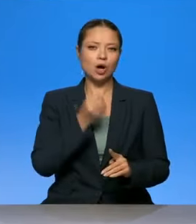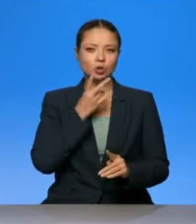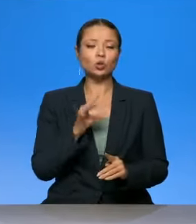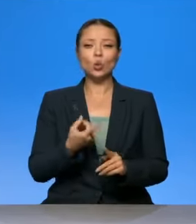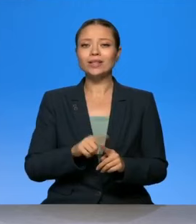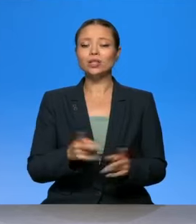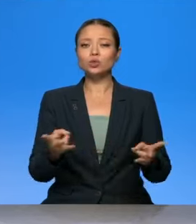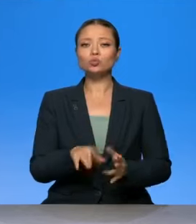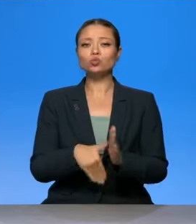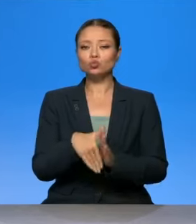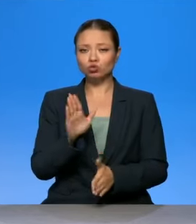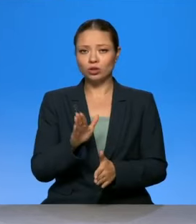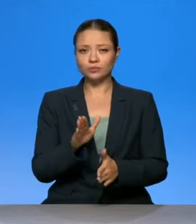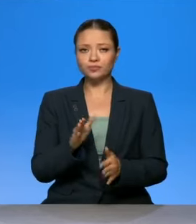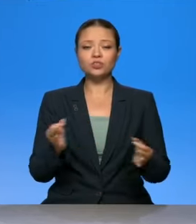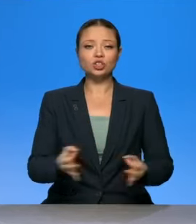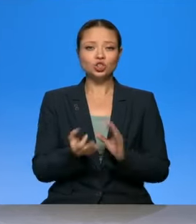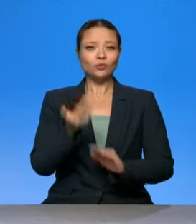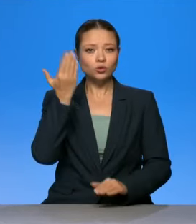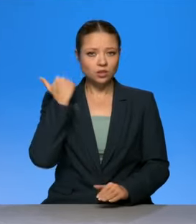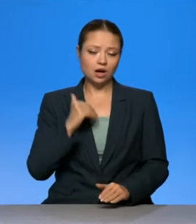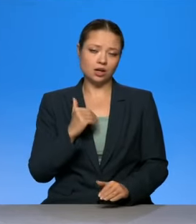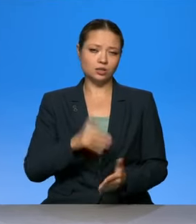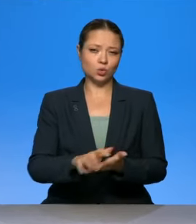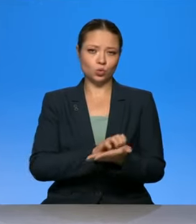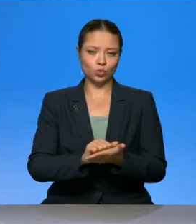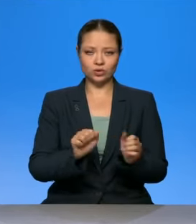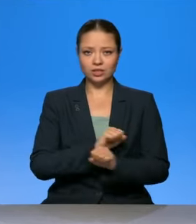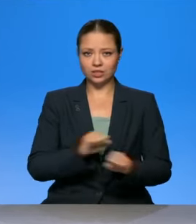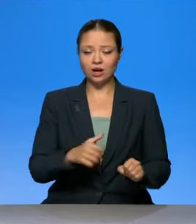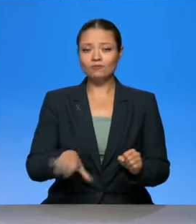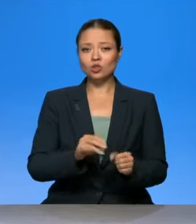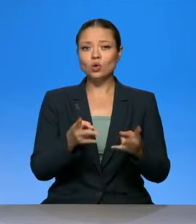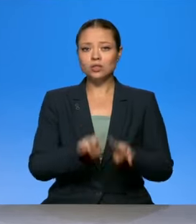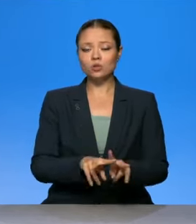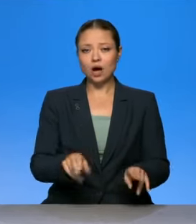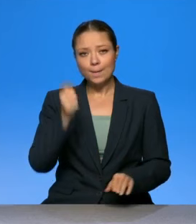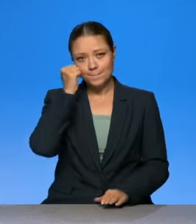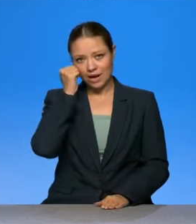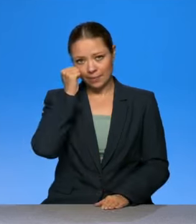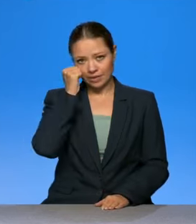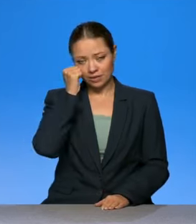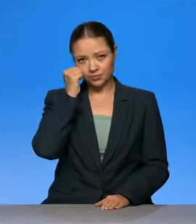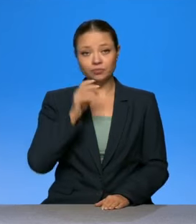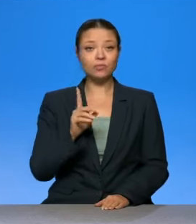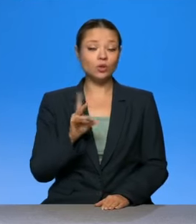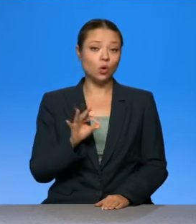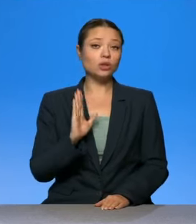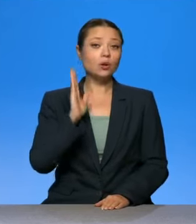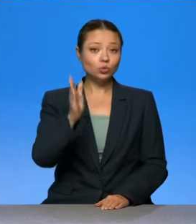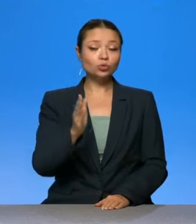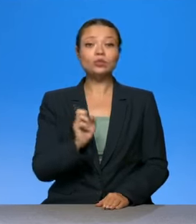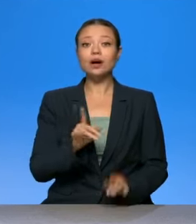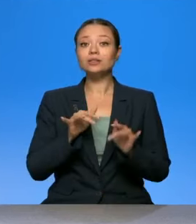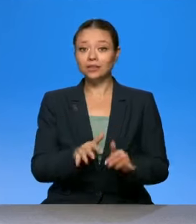Ничего старого нельзя удалить. Все остается как память, и для того, на будущее, как делать, чтобы было лучше.